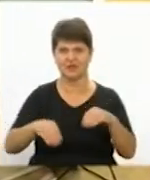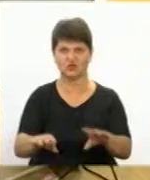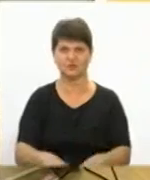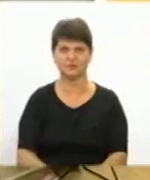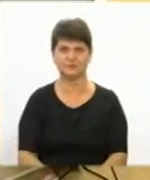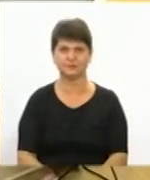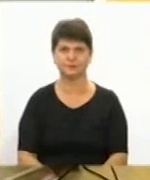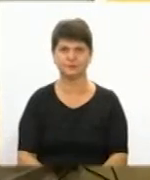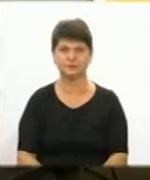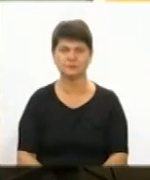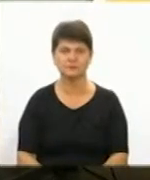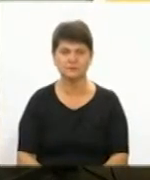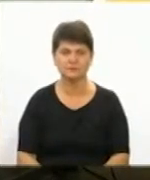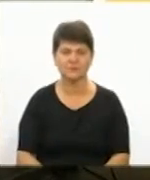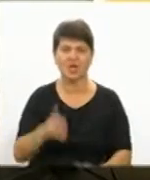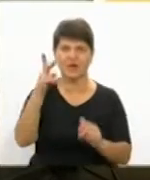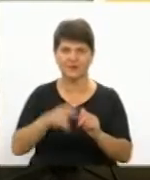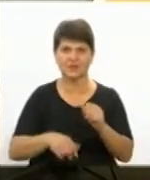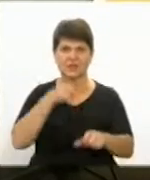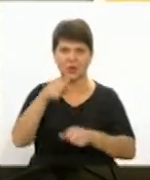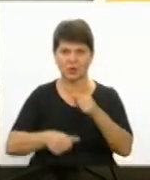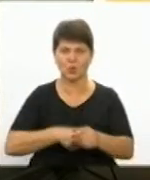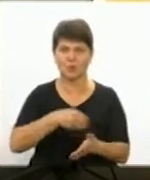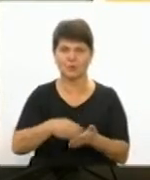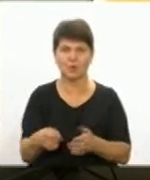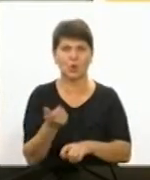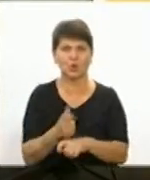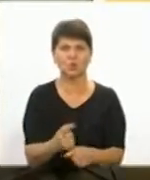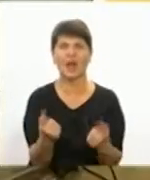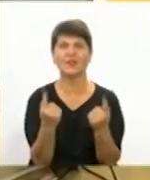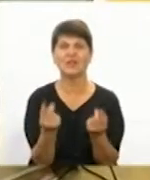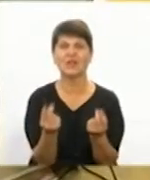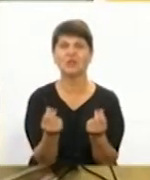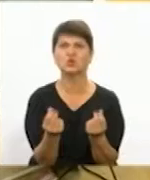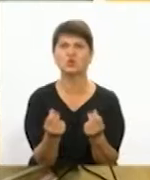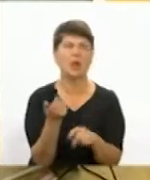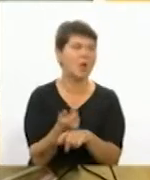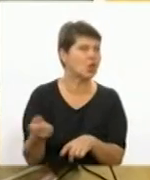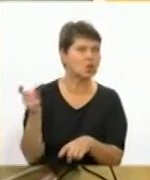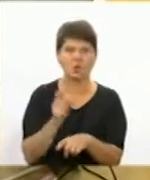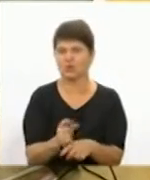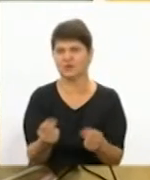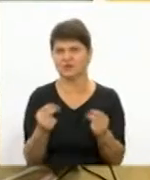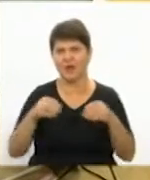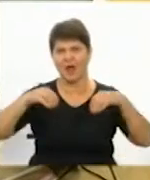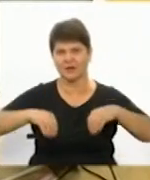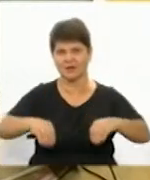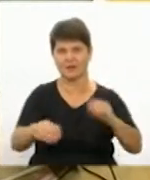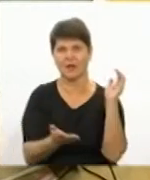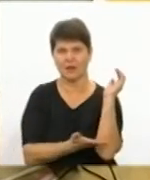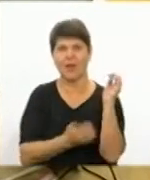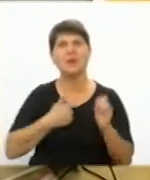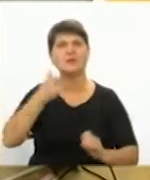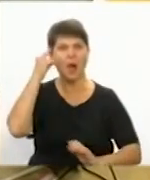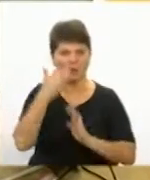було цікаво, що в кінці року закуповується на досить велику суму розсадницька продукція. Я розумію,